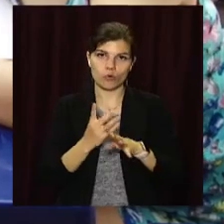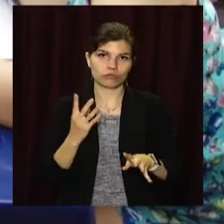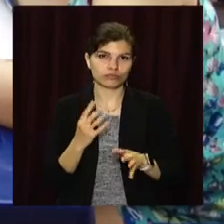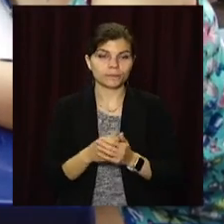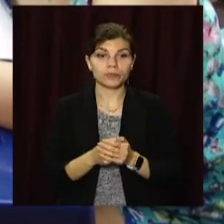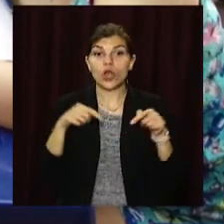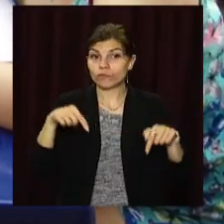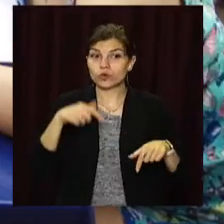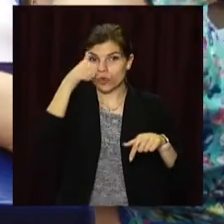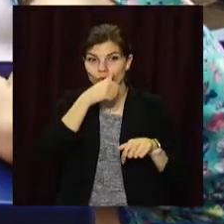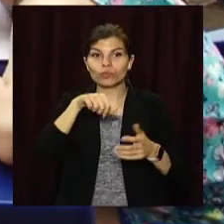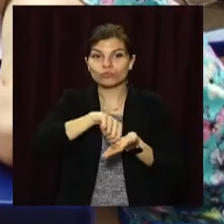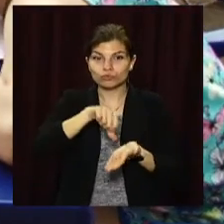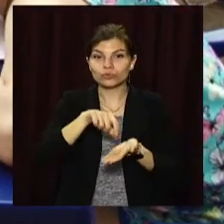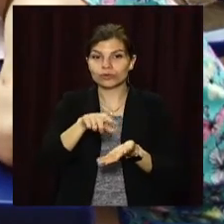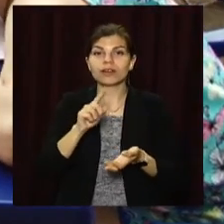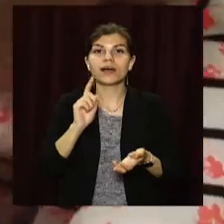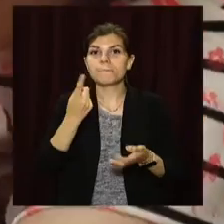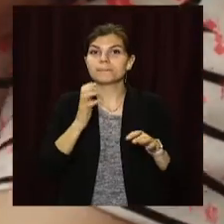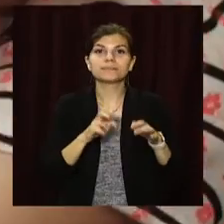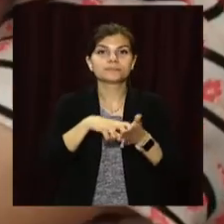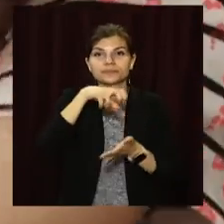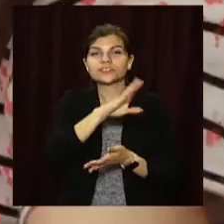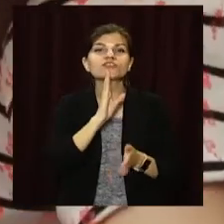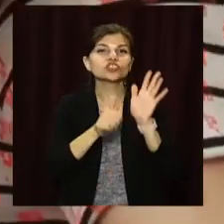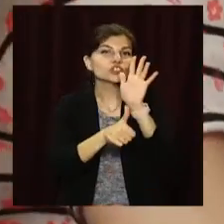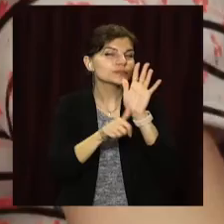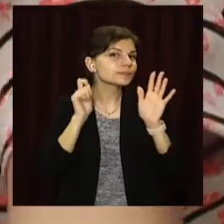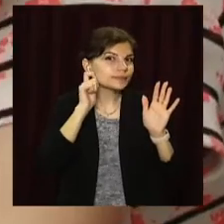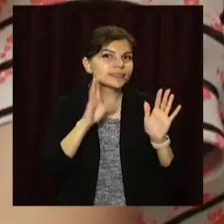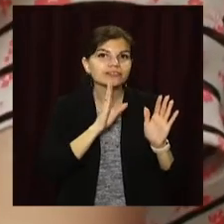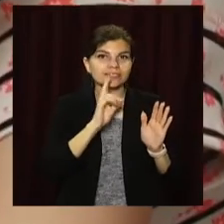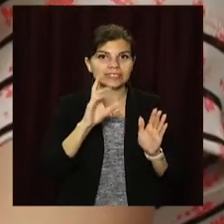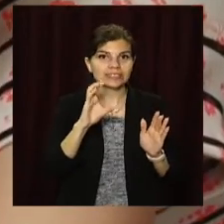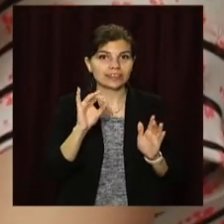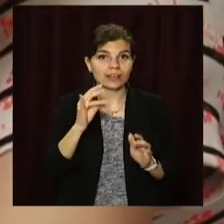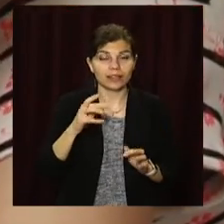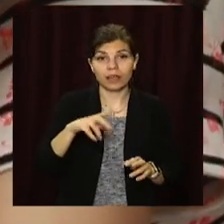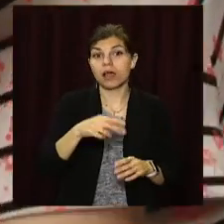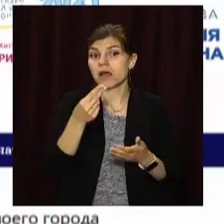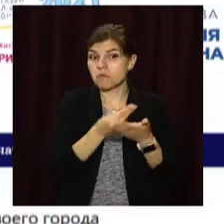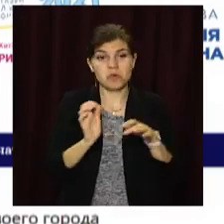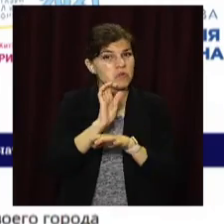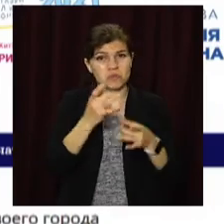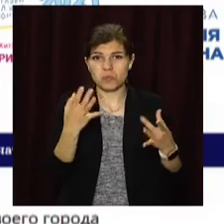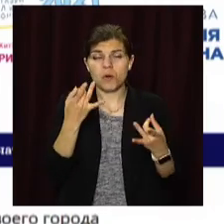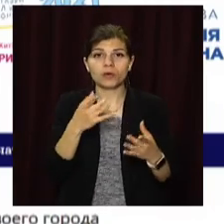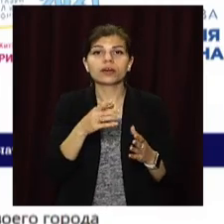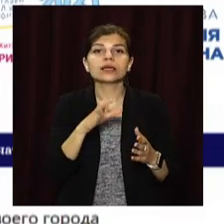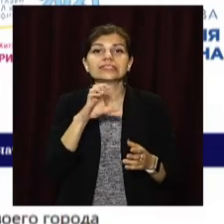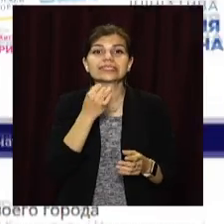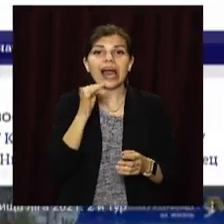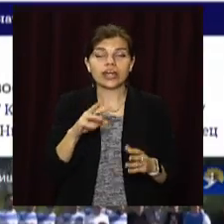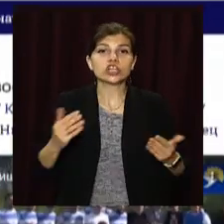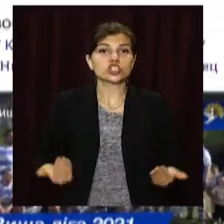Цього року для участі у проєкті першою надіслала роботу шестирічна дніпрянка Ксенія. Відправити ж малюнок просто. Треба зайти на сайт